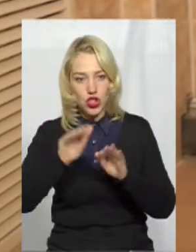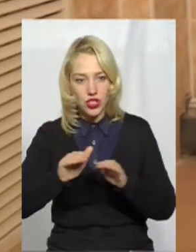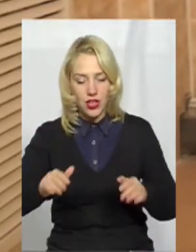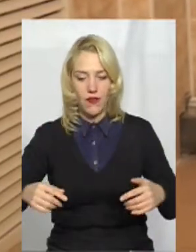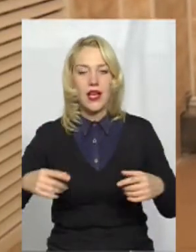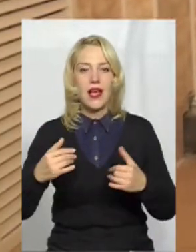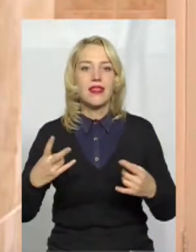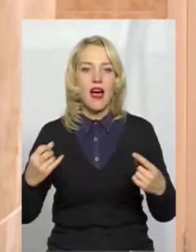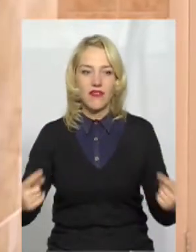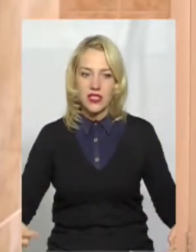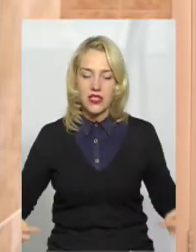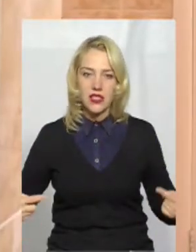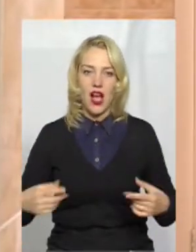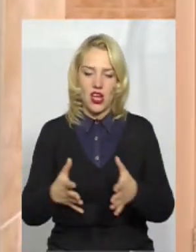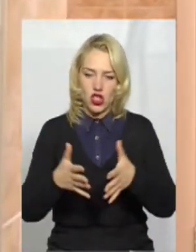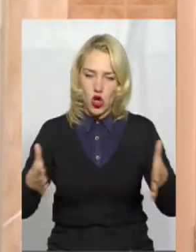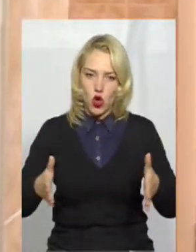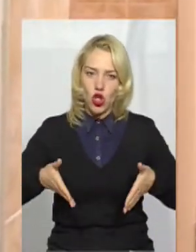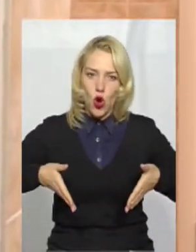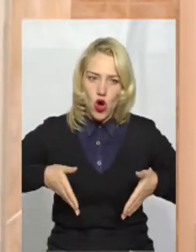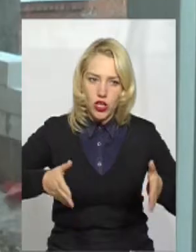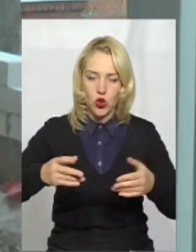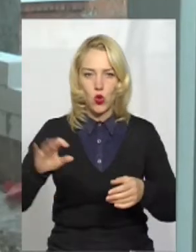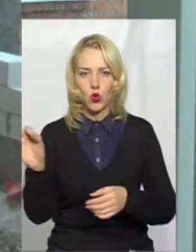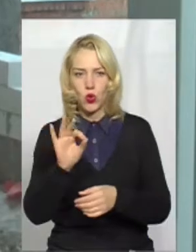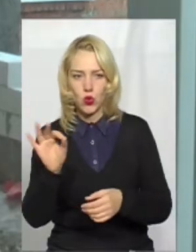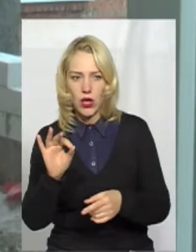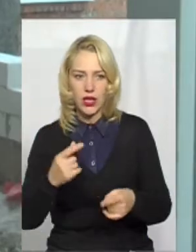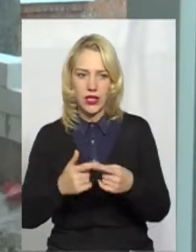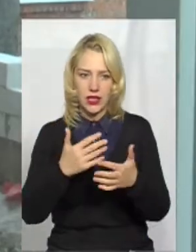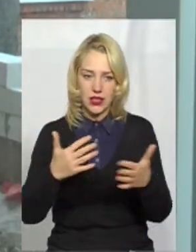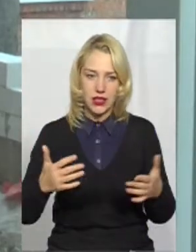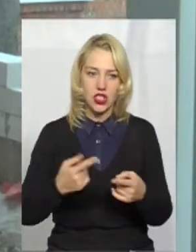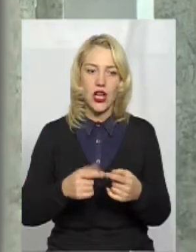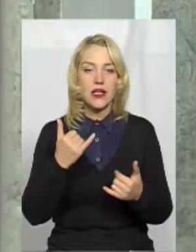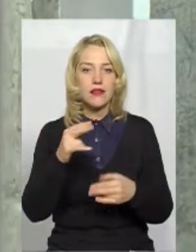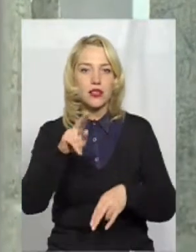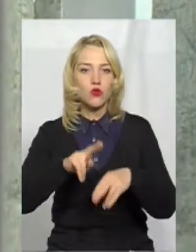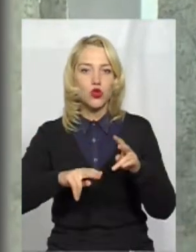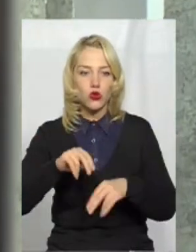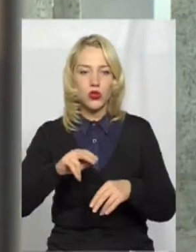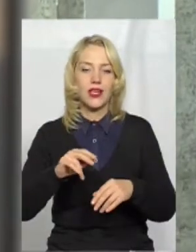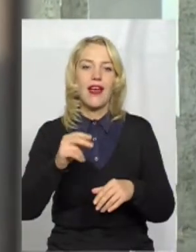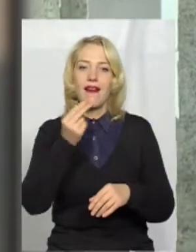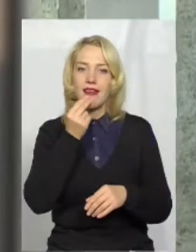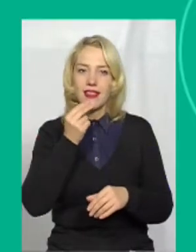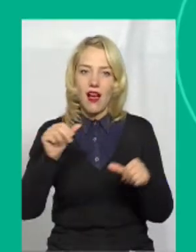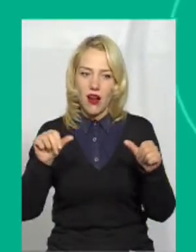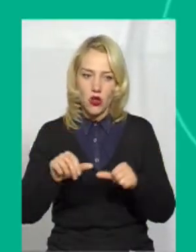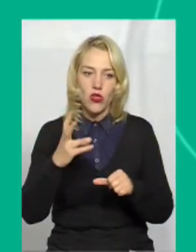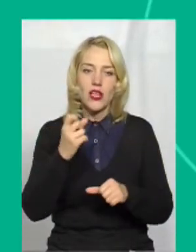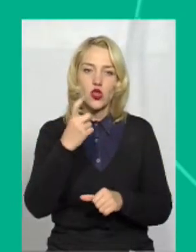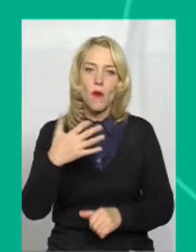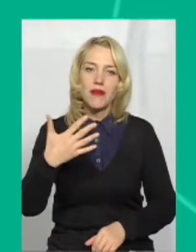гігієни, широкі двері у класах, є ліфт тощо. Зараз за кошт міського бюджету будують їдальню на 150 місць вартістю 20 мільйонів гривень.